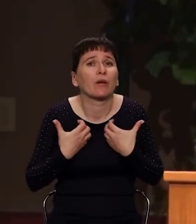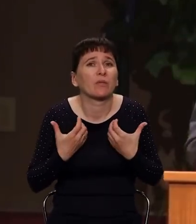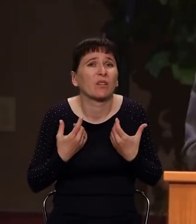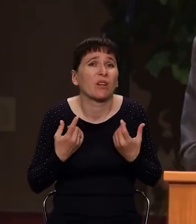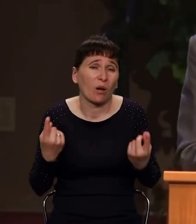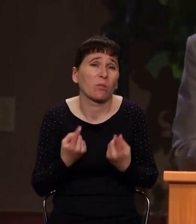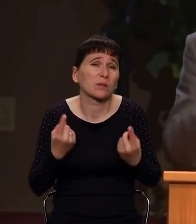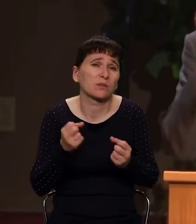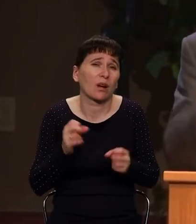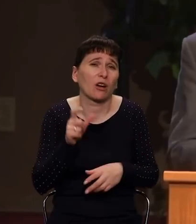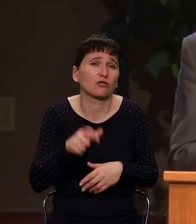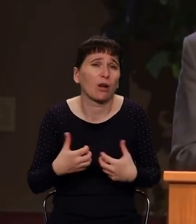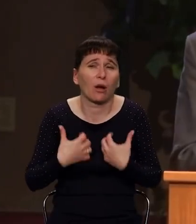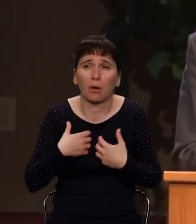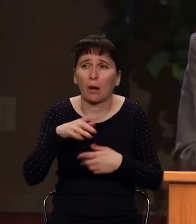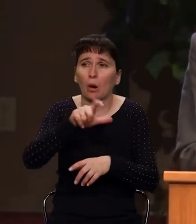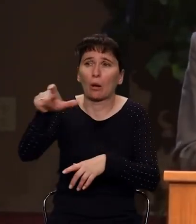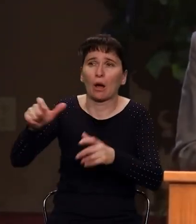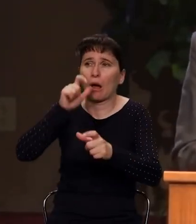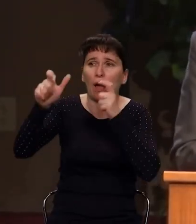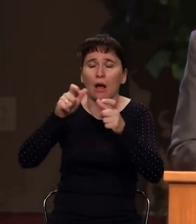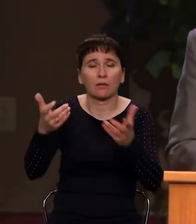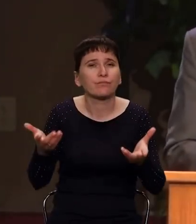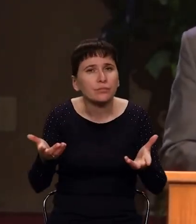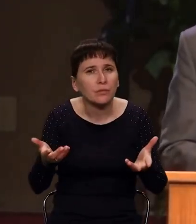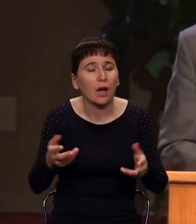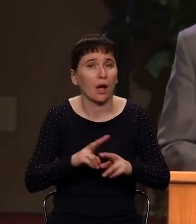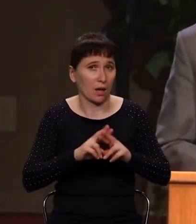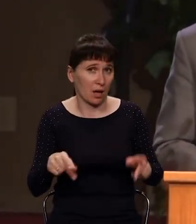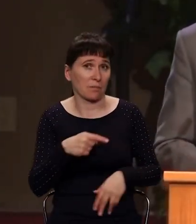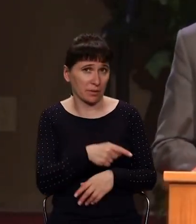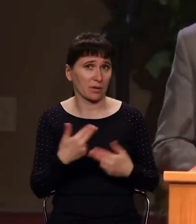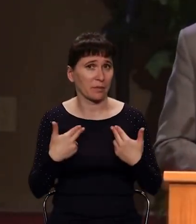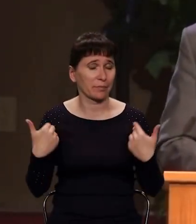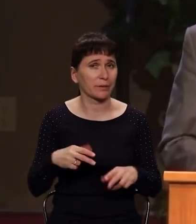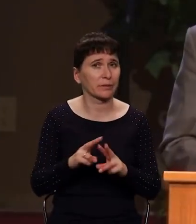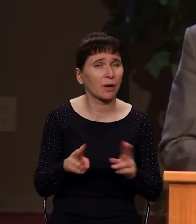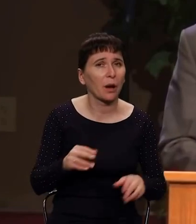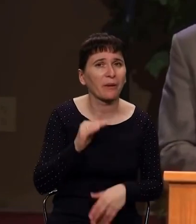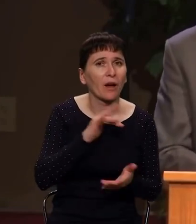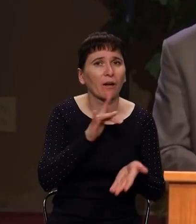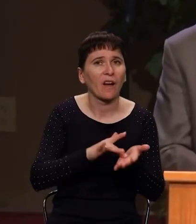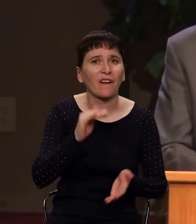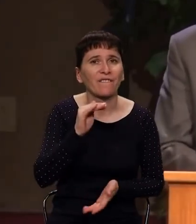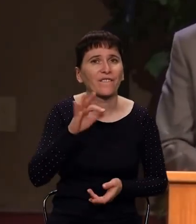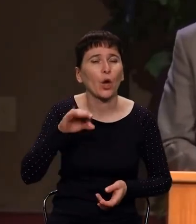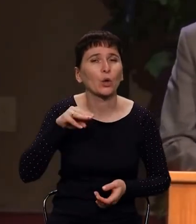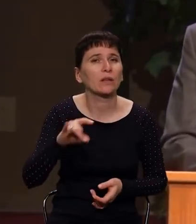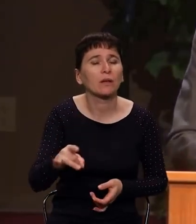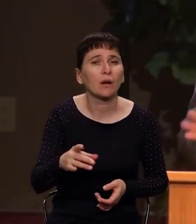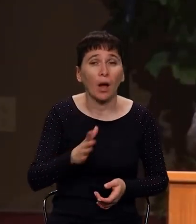обыкновенный страх перед разъяренной толпой. Братья и сестры, иногда причиной попустительства является